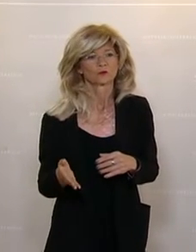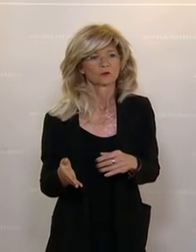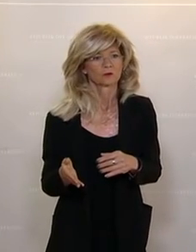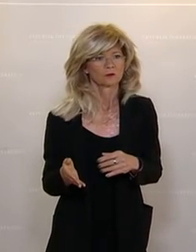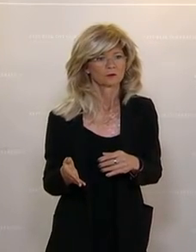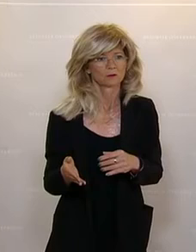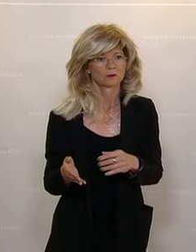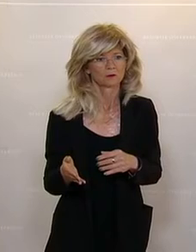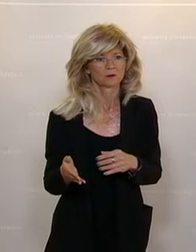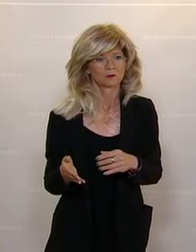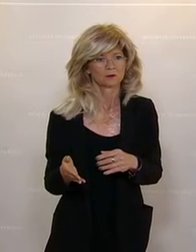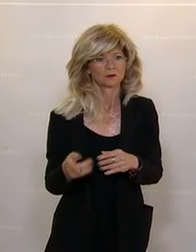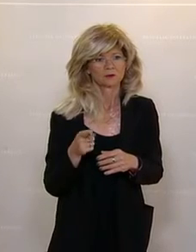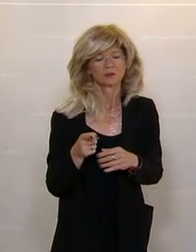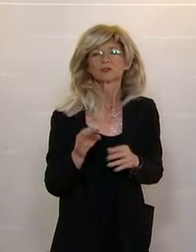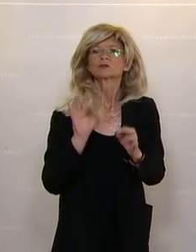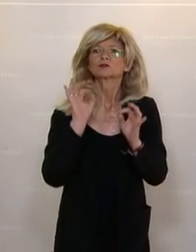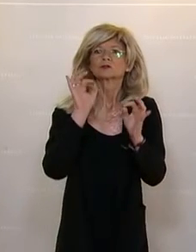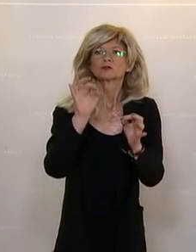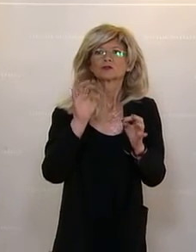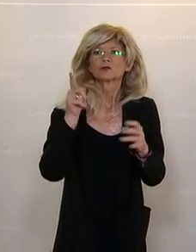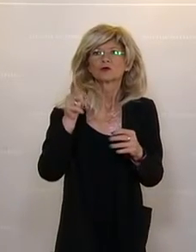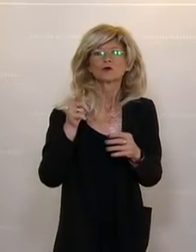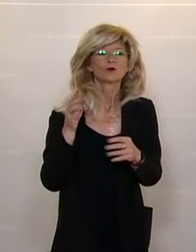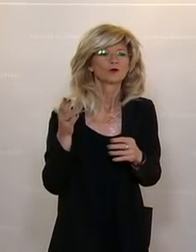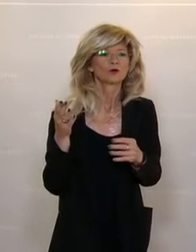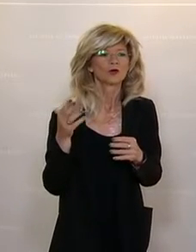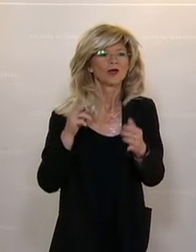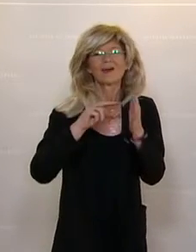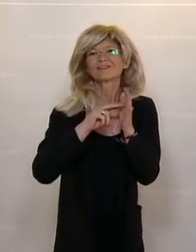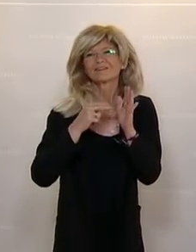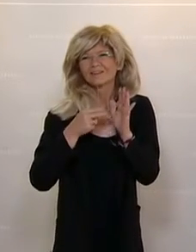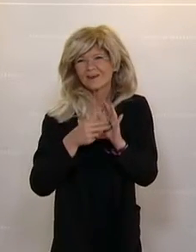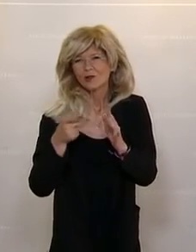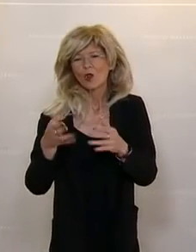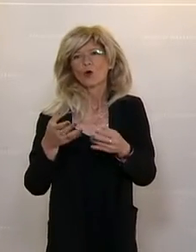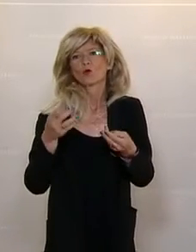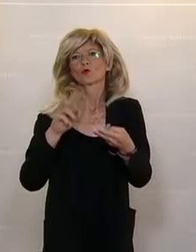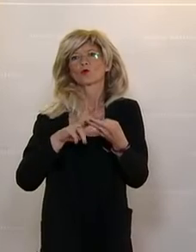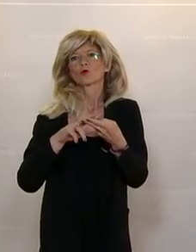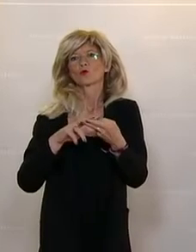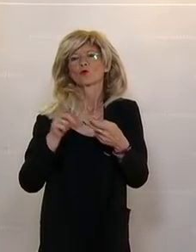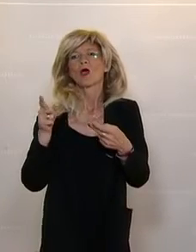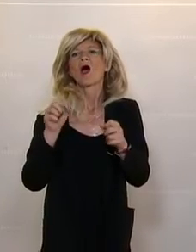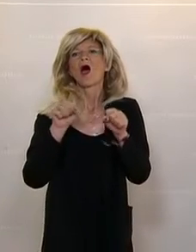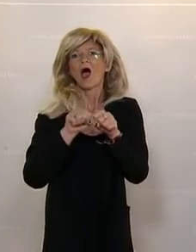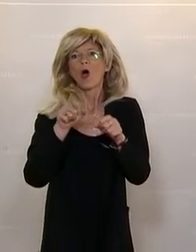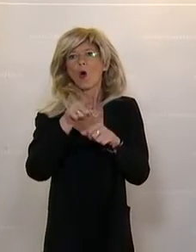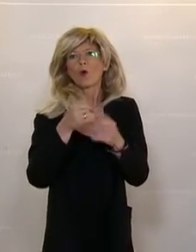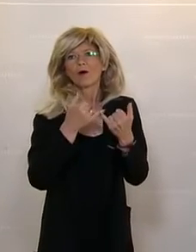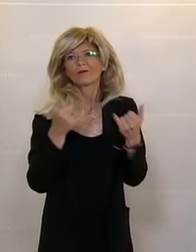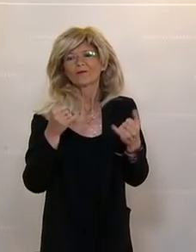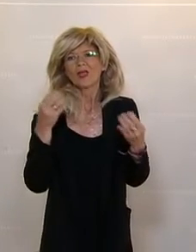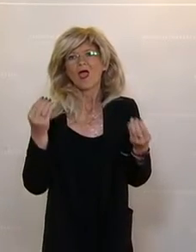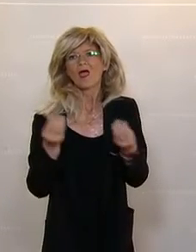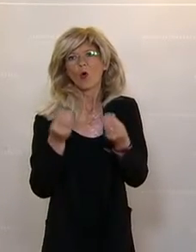gerecht zu werden. Technologisierung, Änderung der Arbeitswelt, Ökologisierung, ganz relevant. Und ich freue mich auf, was da noch kommen wird. Wir legen hier